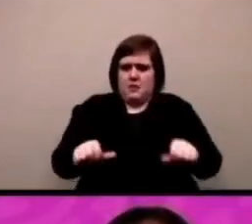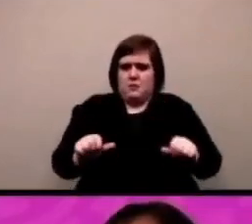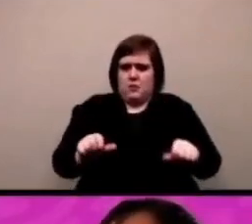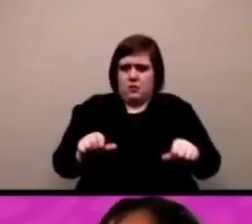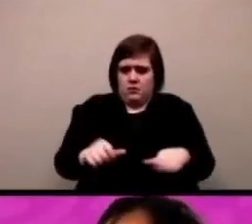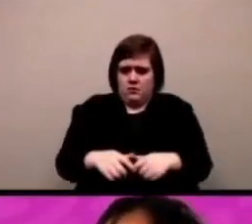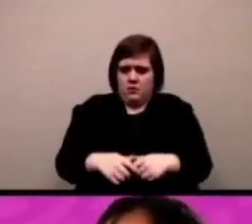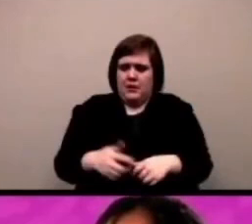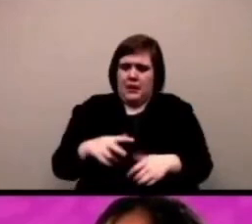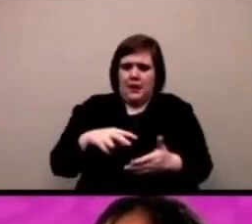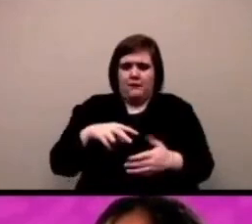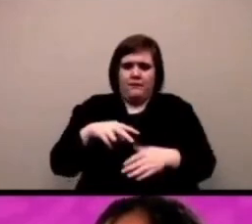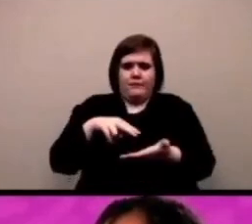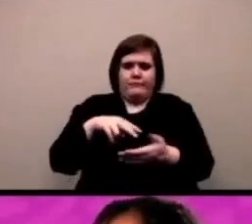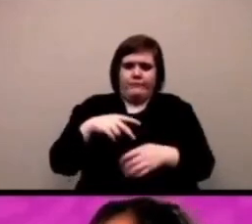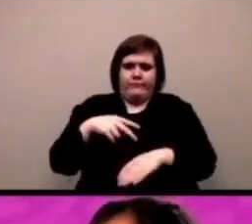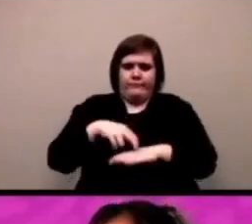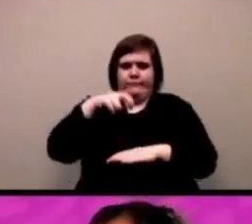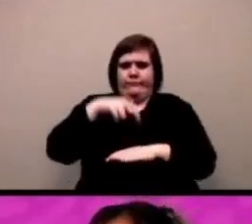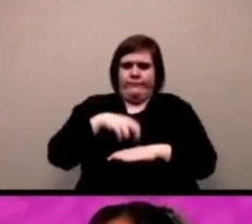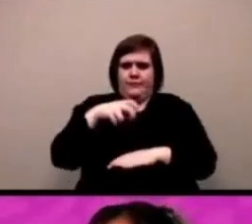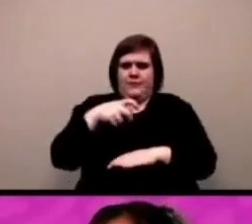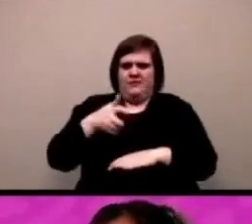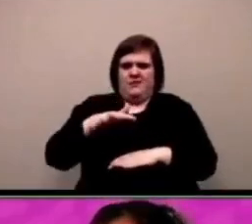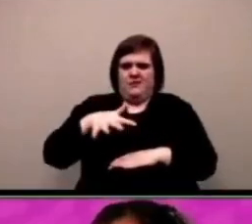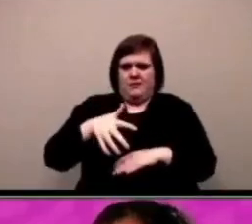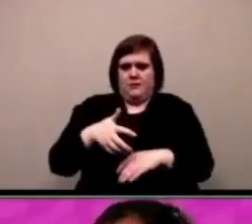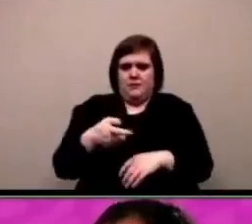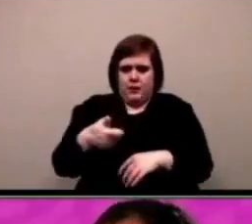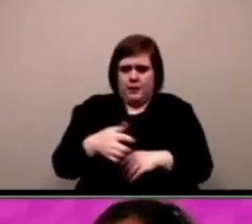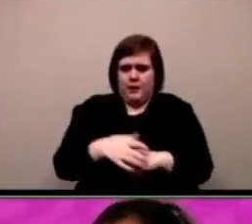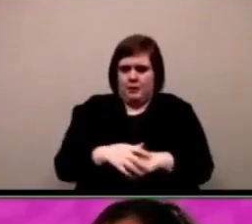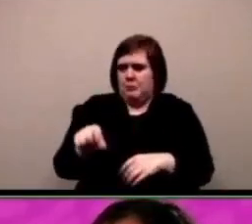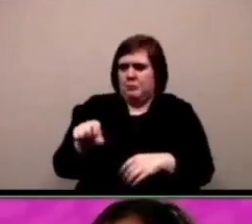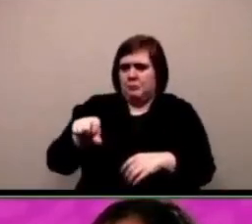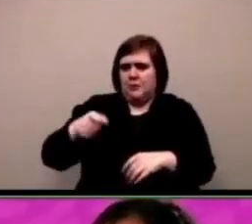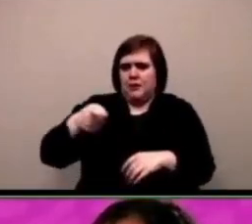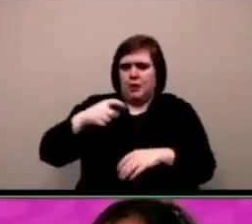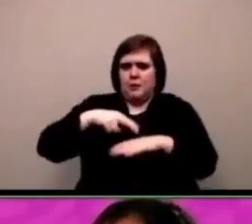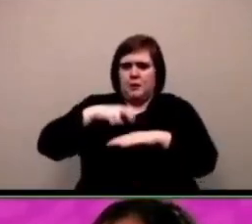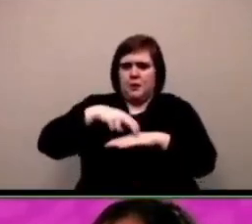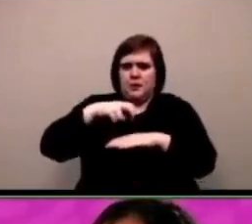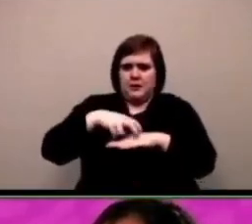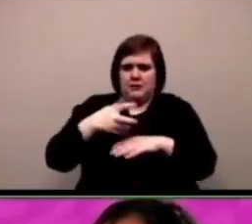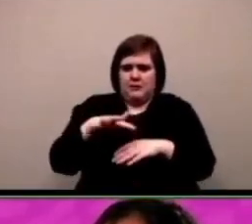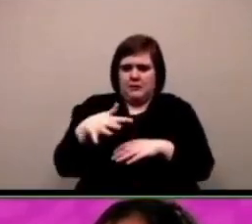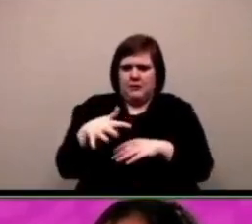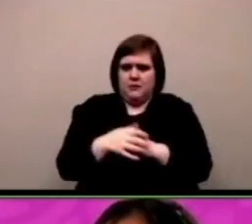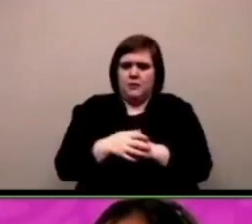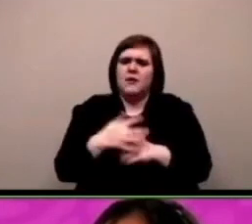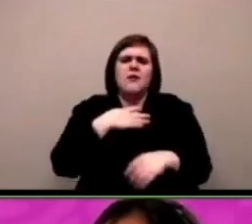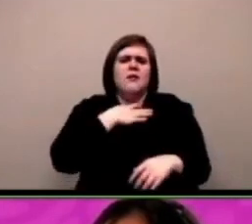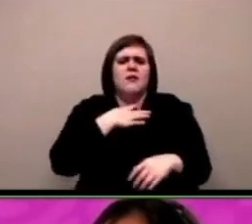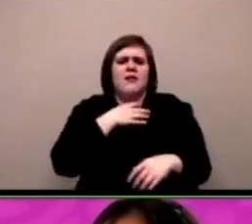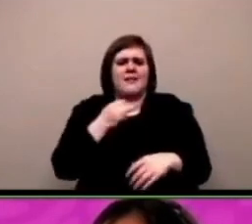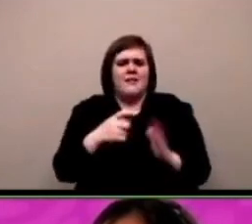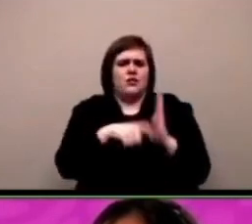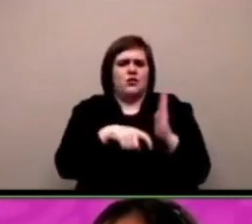il gatto è lì va da una parte all'altra può saltare un po'